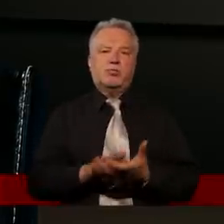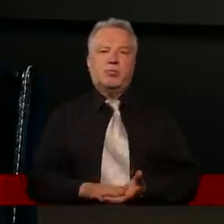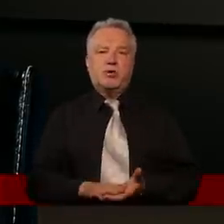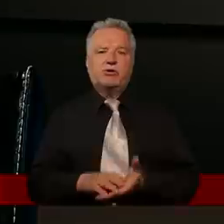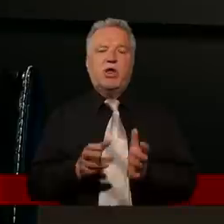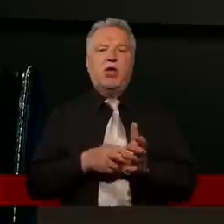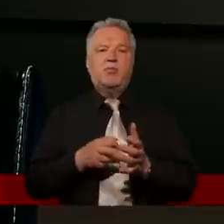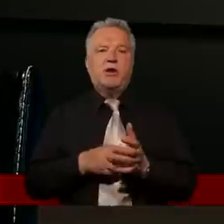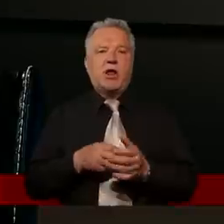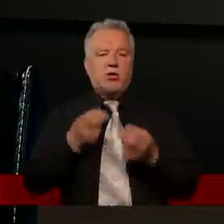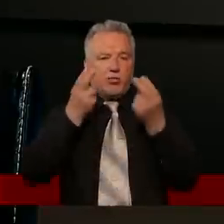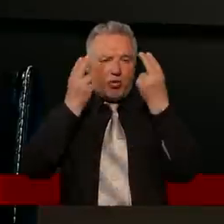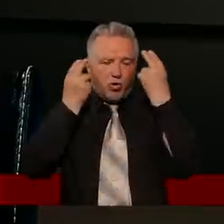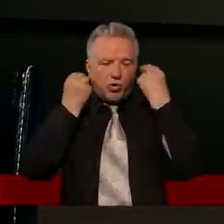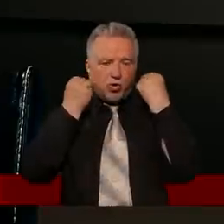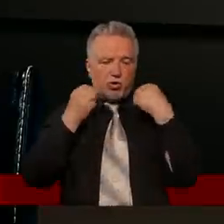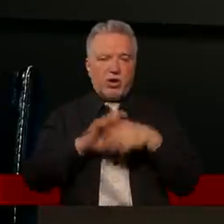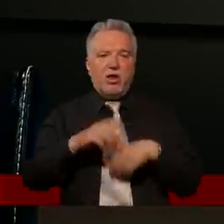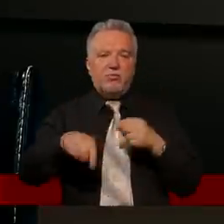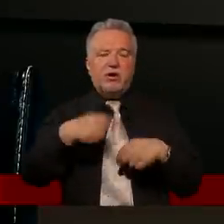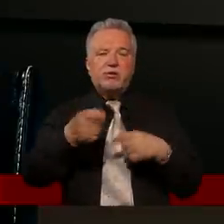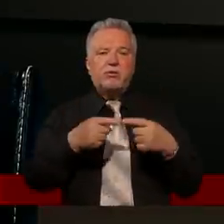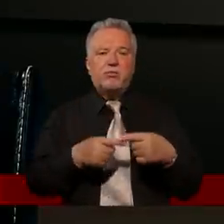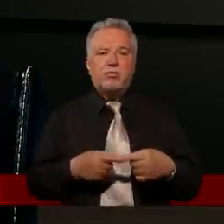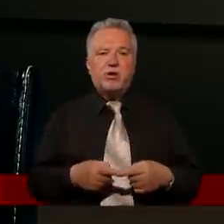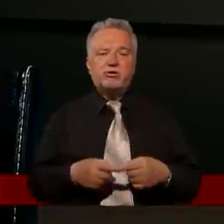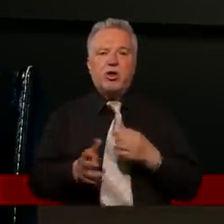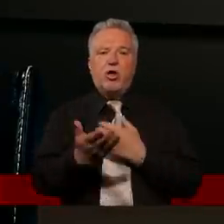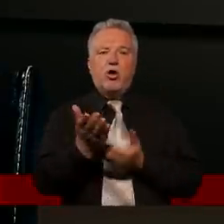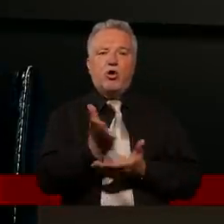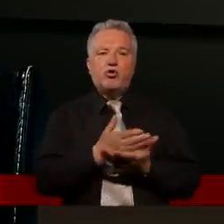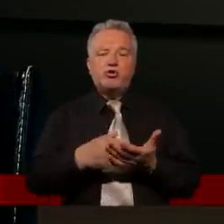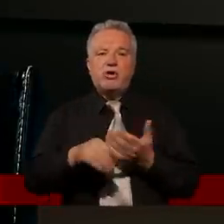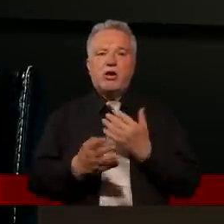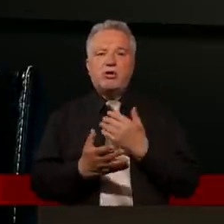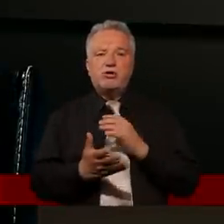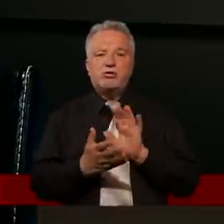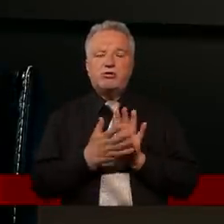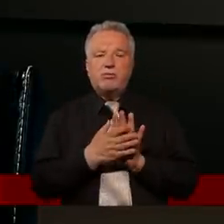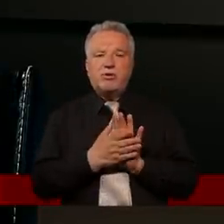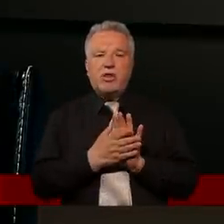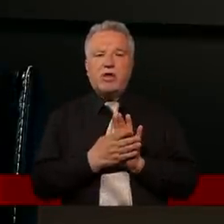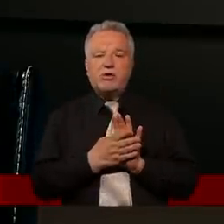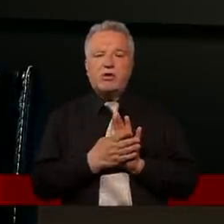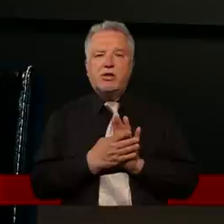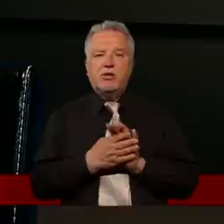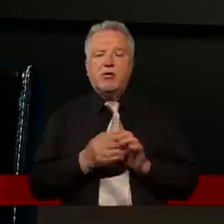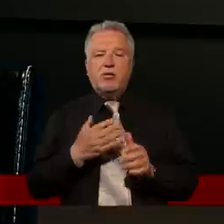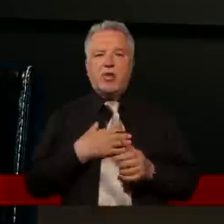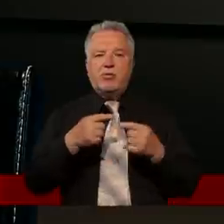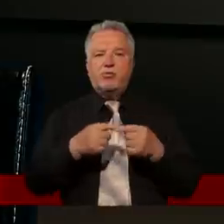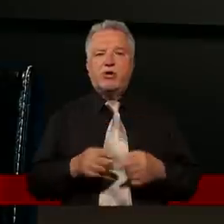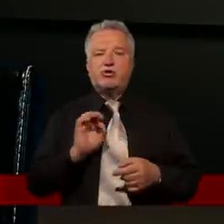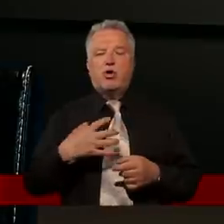pokory, a w kolejnym tekście, już w rozdziale dziewiętnastym mamy wersety o